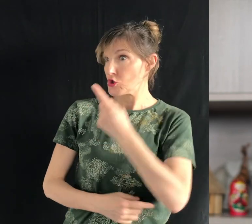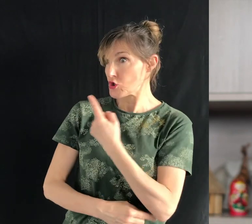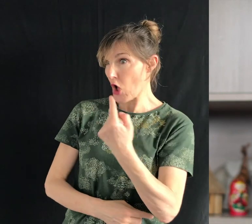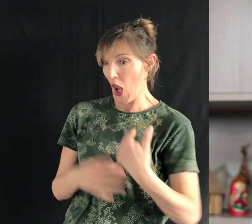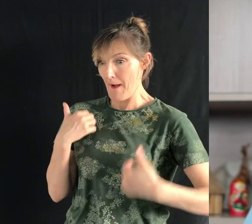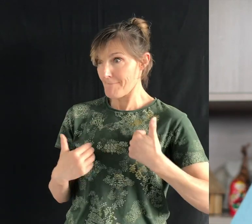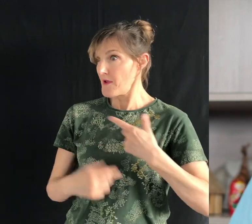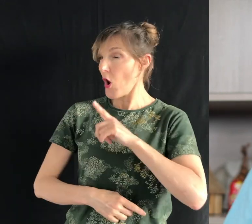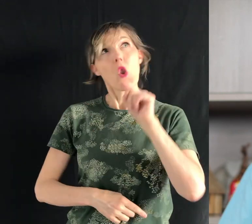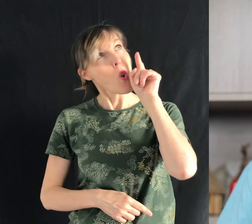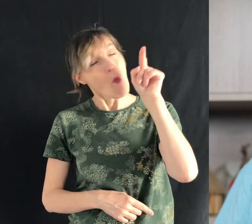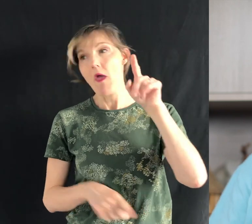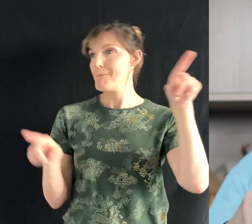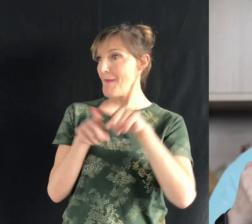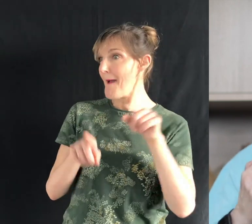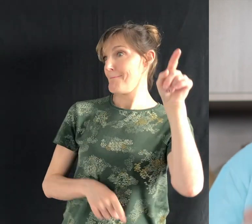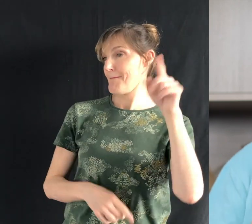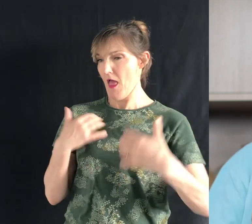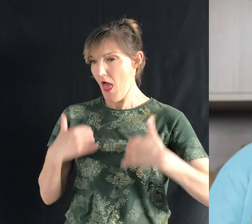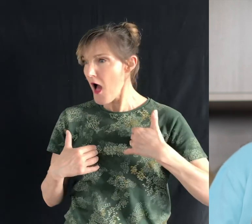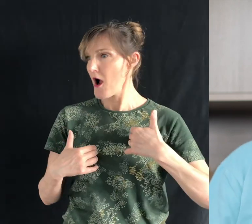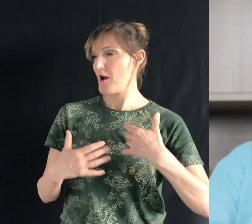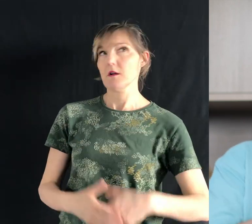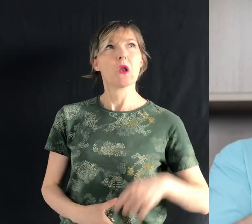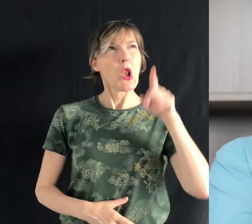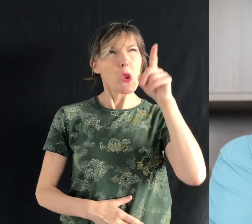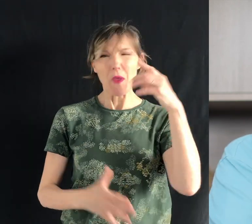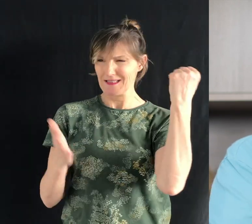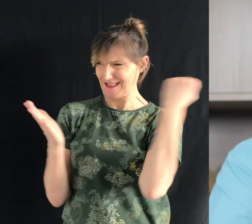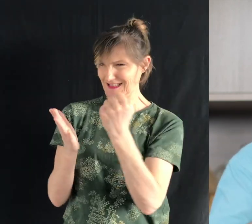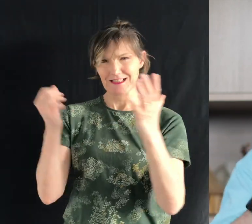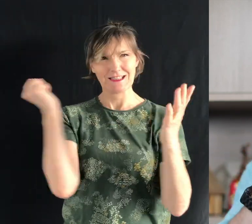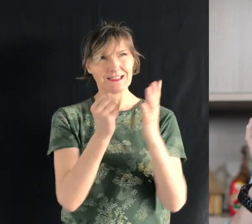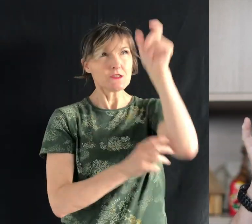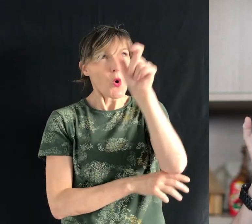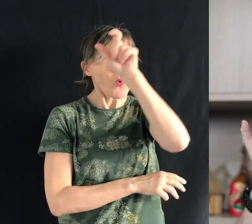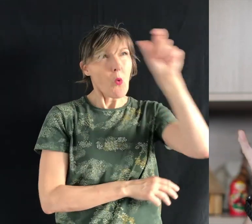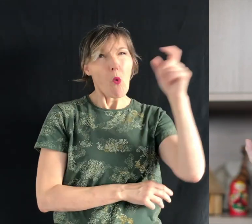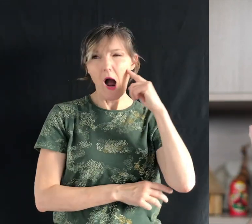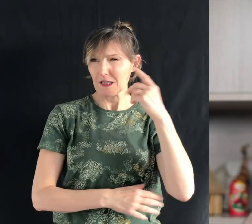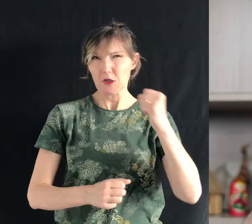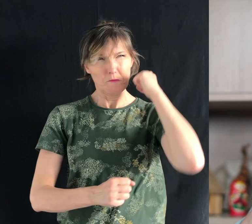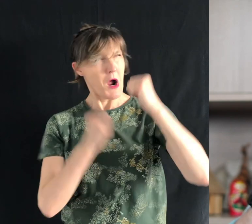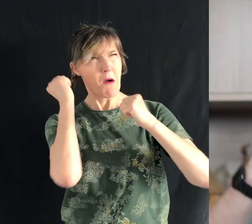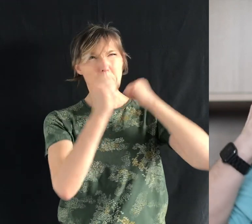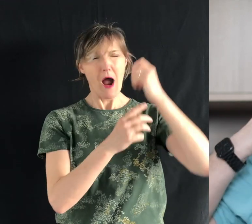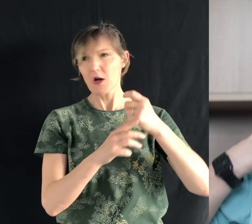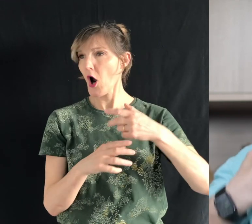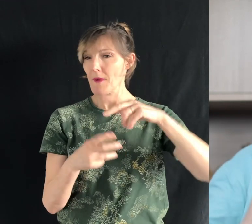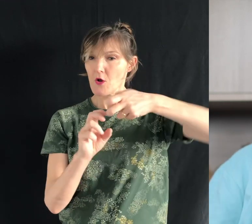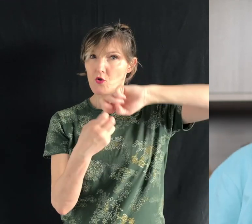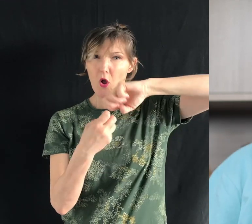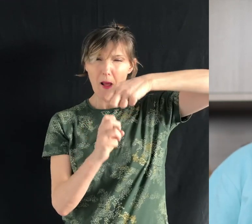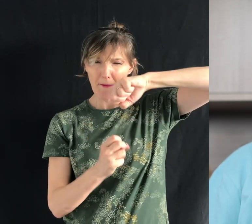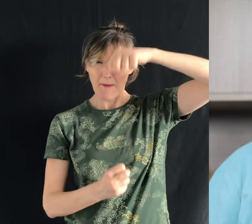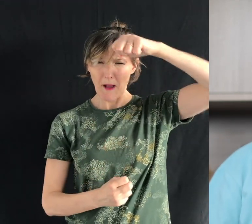paralysé. Lui aussi a été paralysé. Il a été cloué sur la croix. Les coups ont endommagé sa colonne